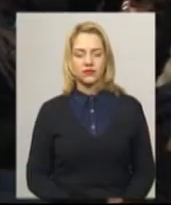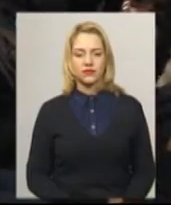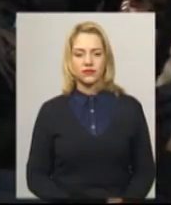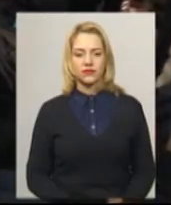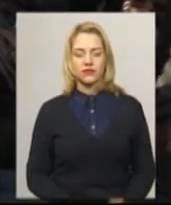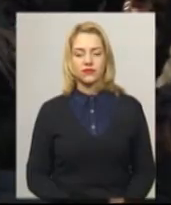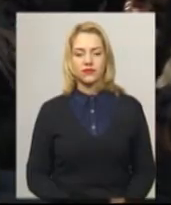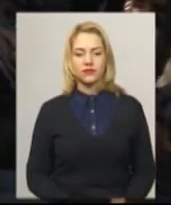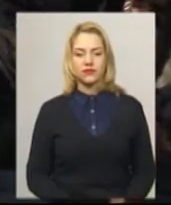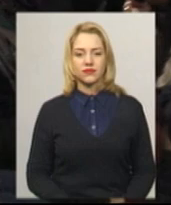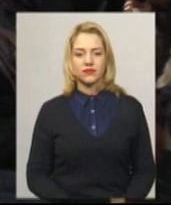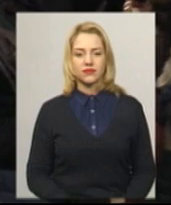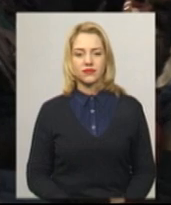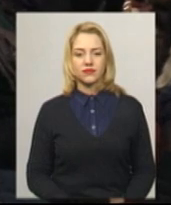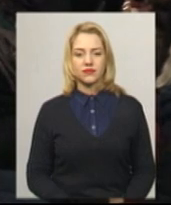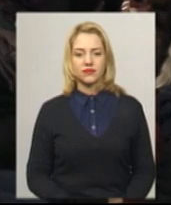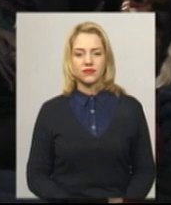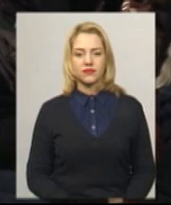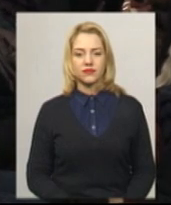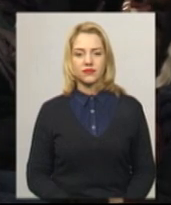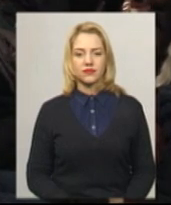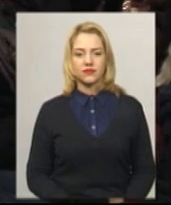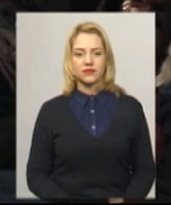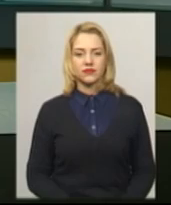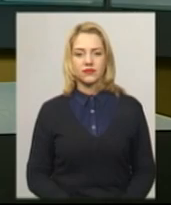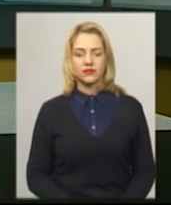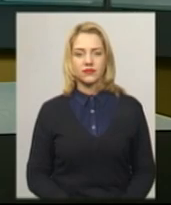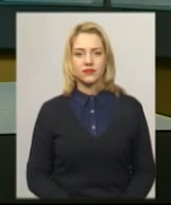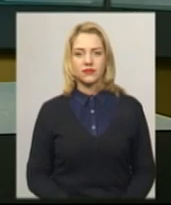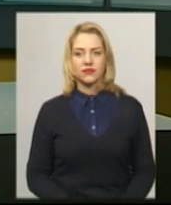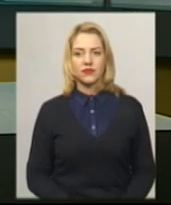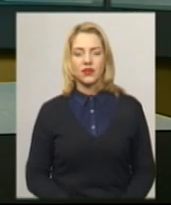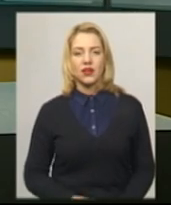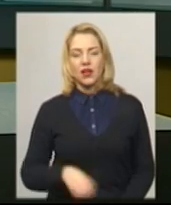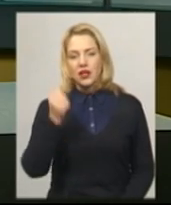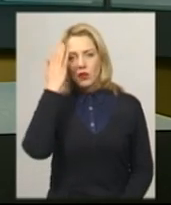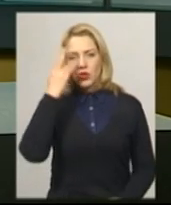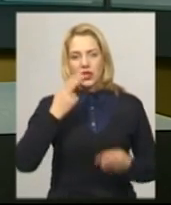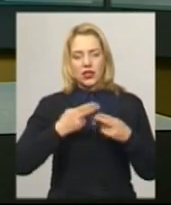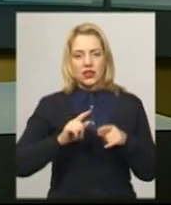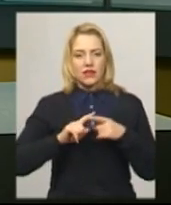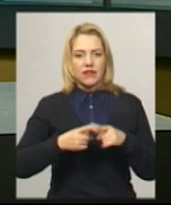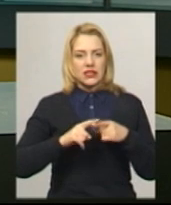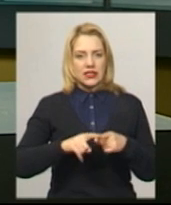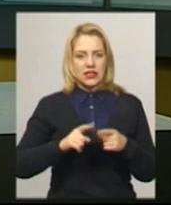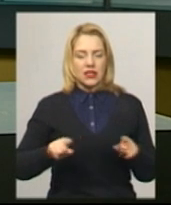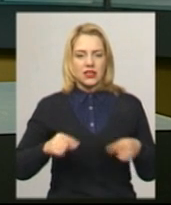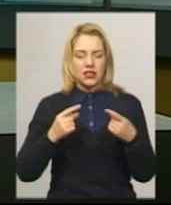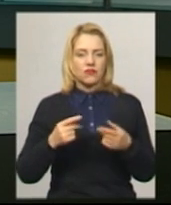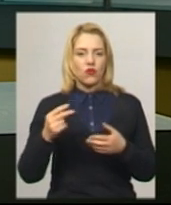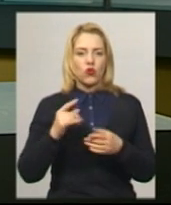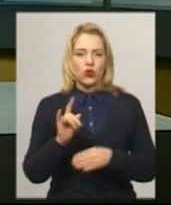Тетяна Ворожцова, Віктор Кравий. Новини на Суспільному. Хмельницький. У японській техніці в'язання створює ляльки